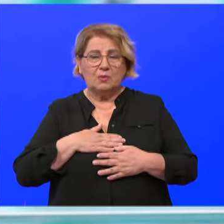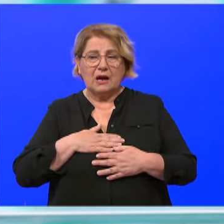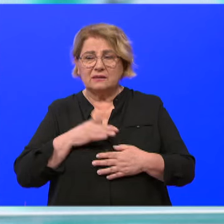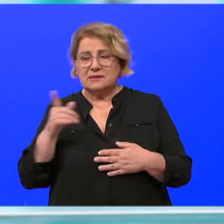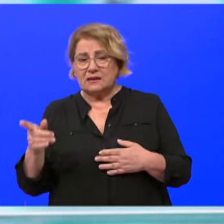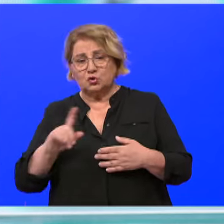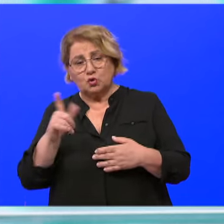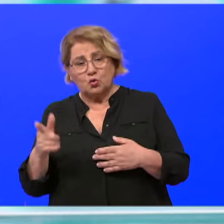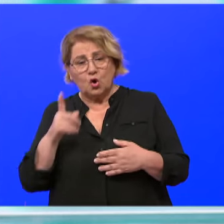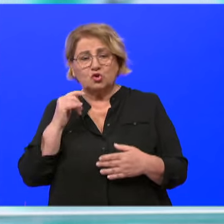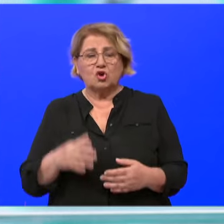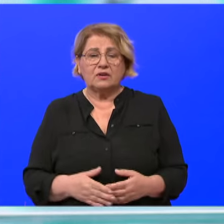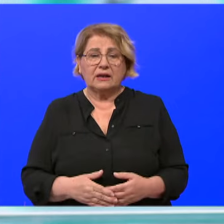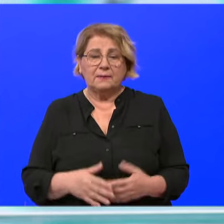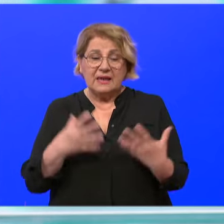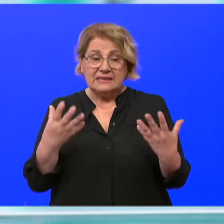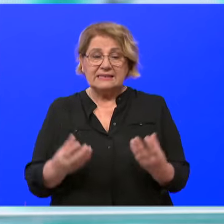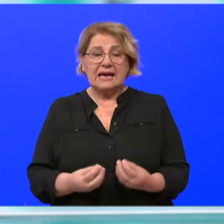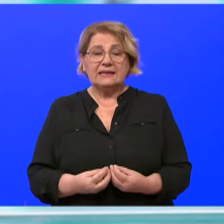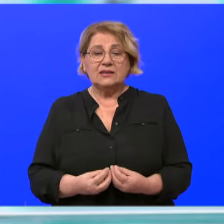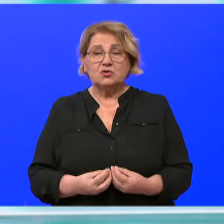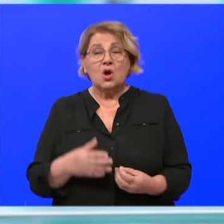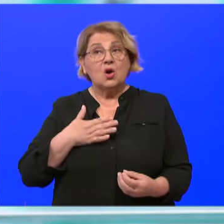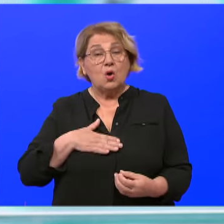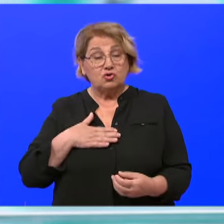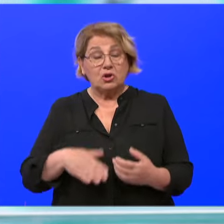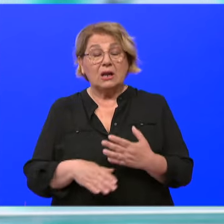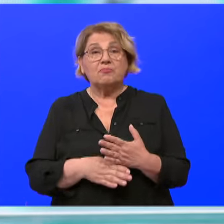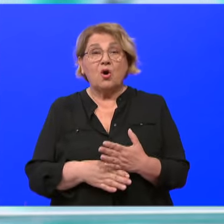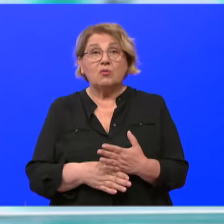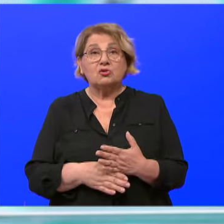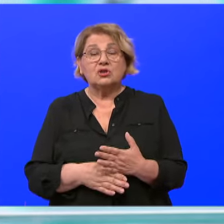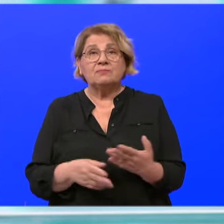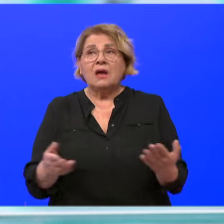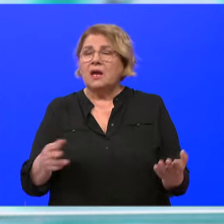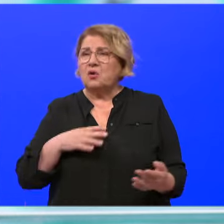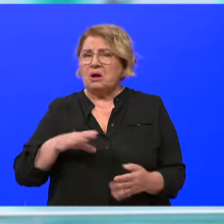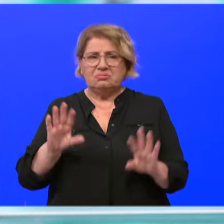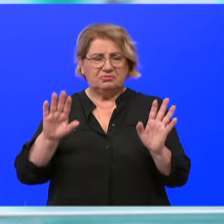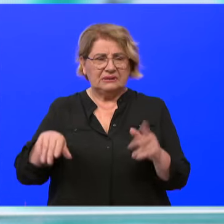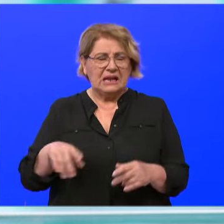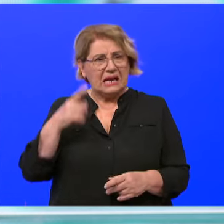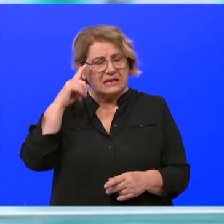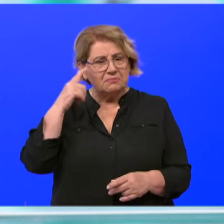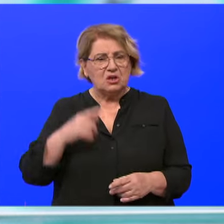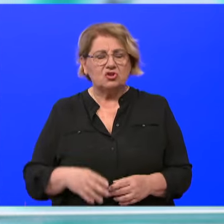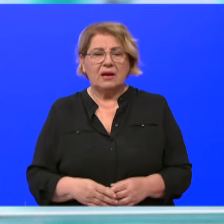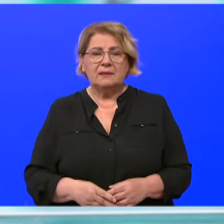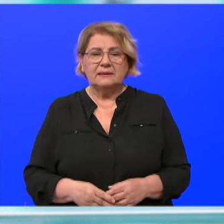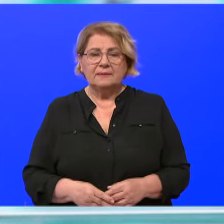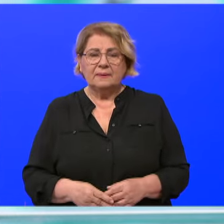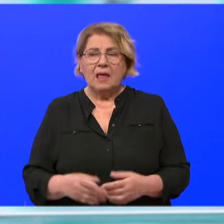čovjeka. Zajednicu koja želi pomoći, koja ne gleda ni